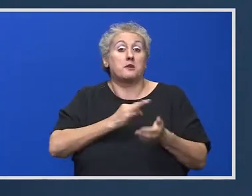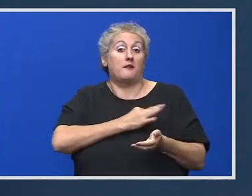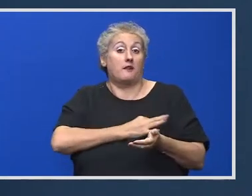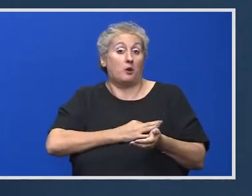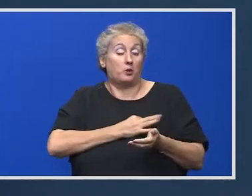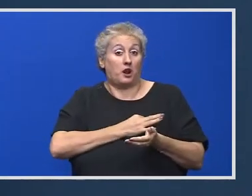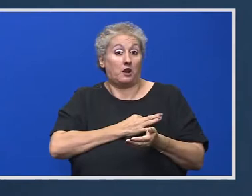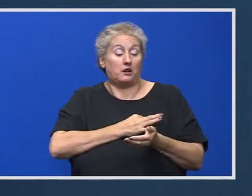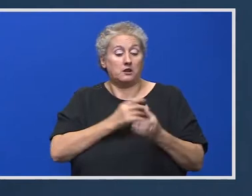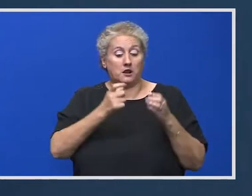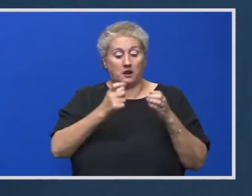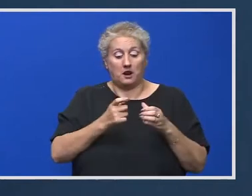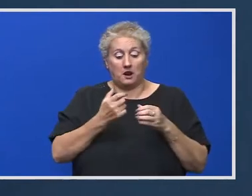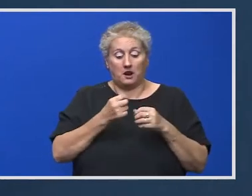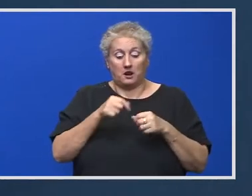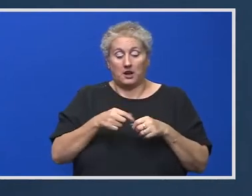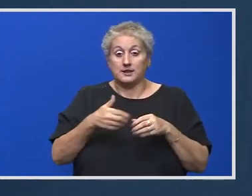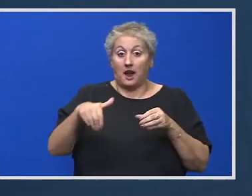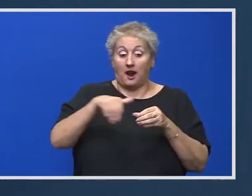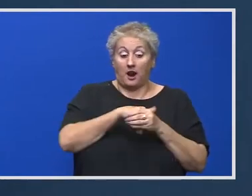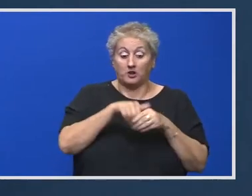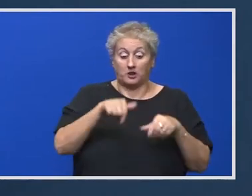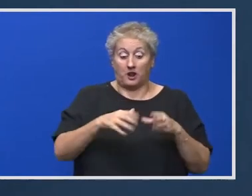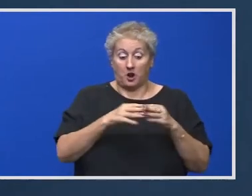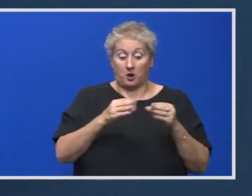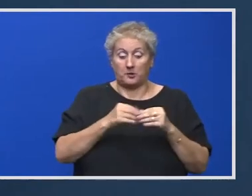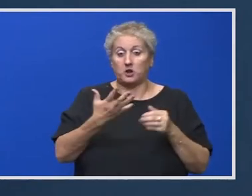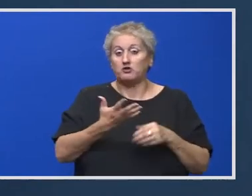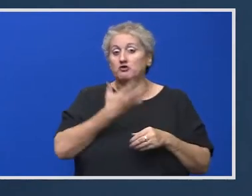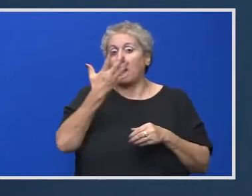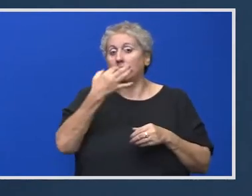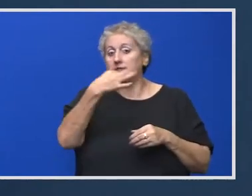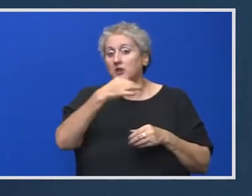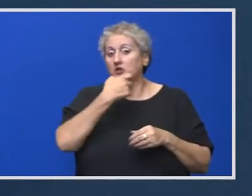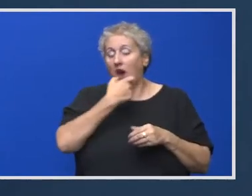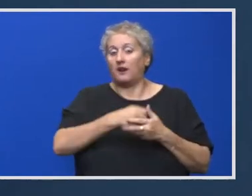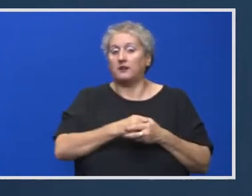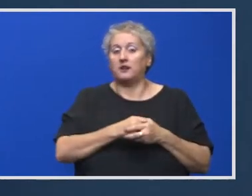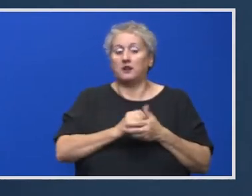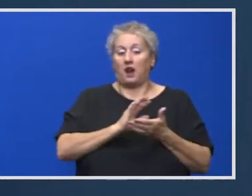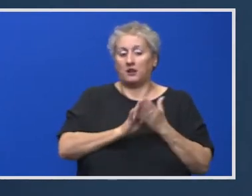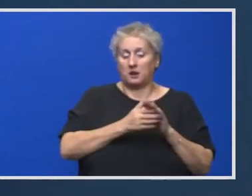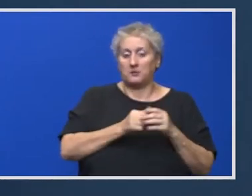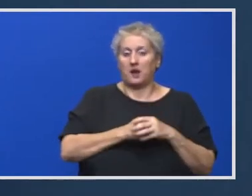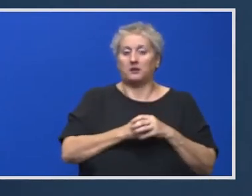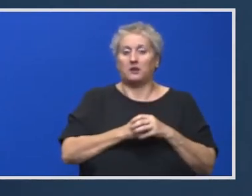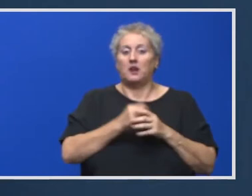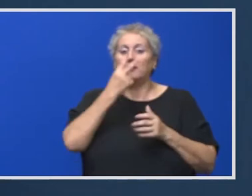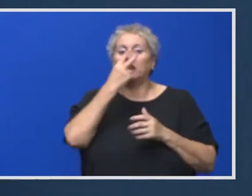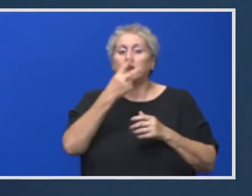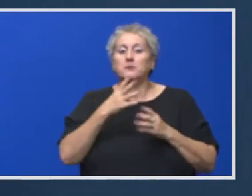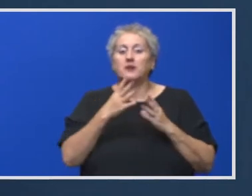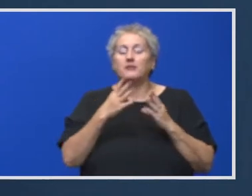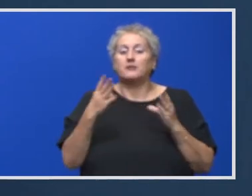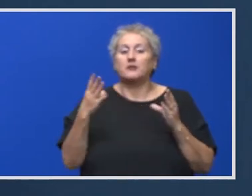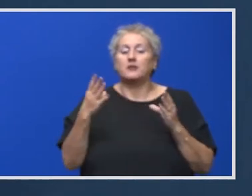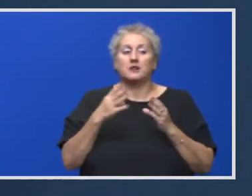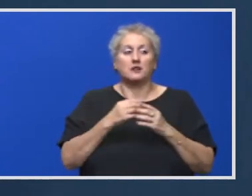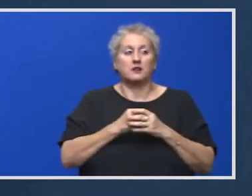fie încadrați în România muncă pentru o perioadă de 5 ani, 10 ani după ce au absolvit facultatea, pentru că, vede mai ales